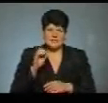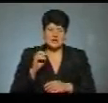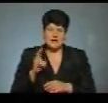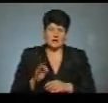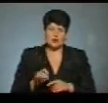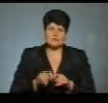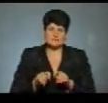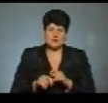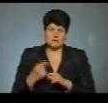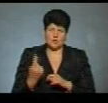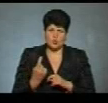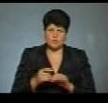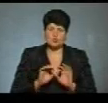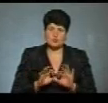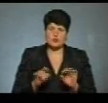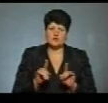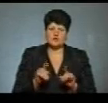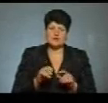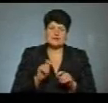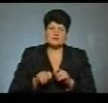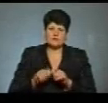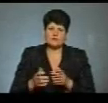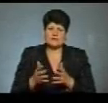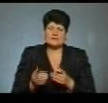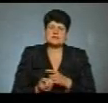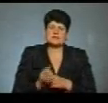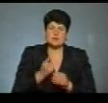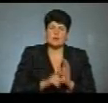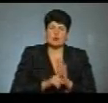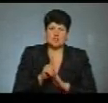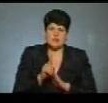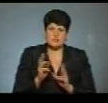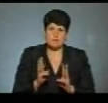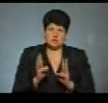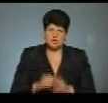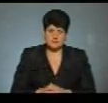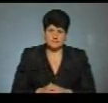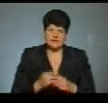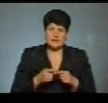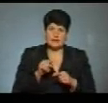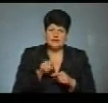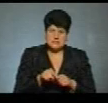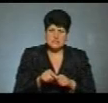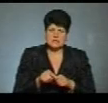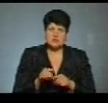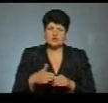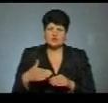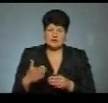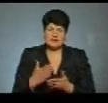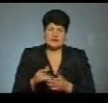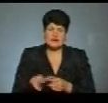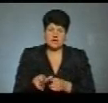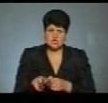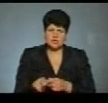області Михайло Онищук. Розповідає, що інспектори встановили, звідки почалася пожежа. От на цій стороні, оця річка йде серед,